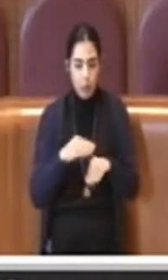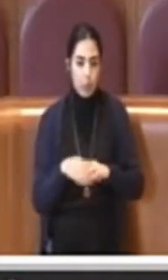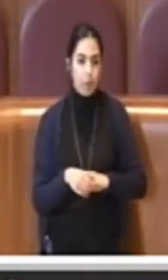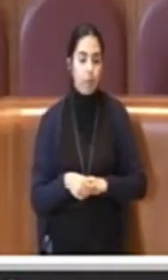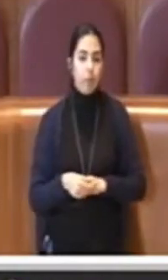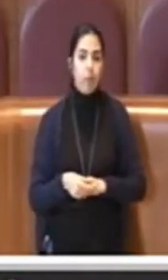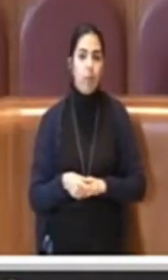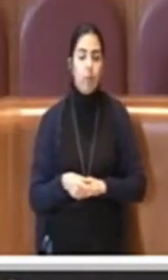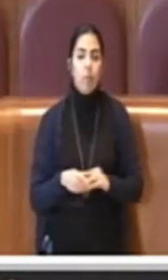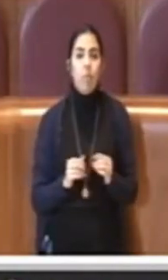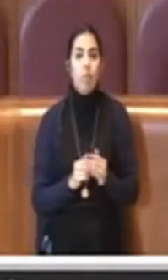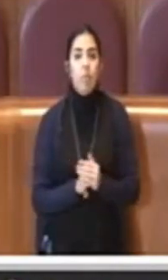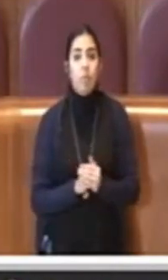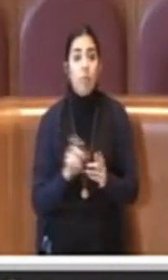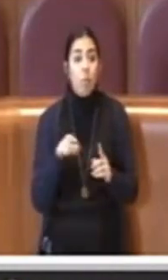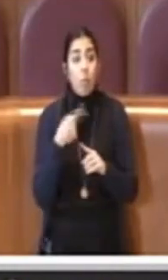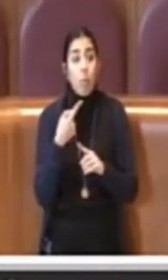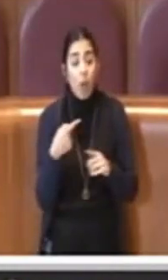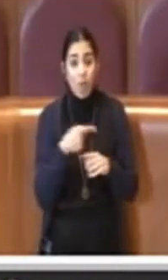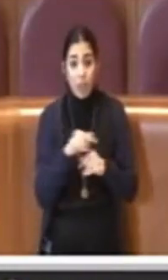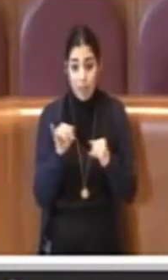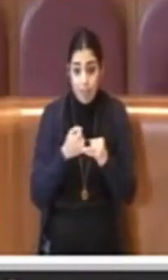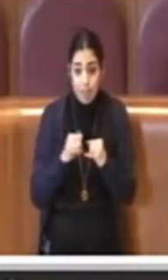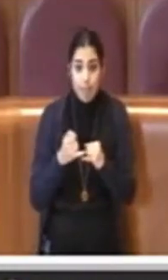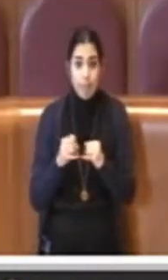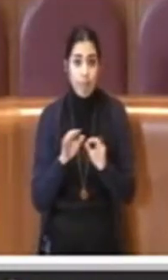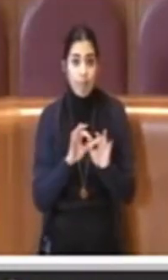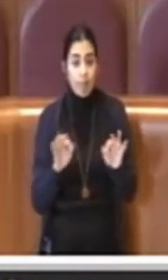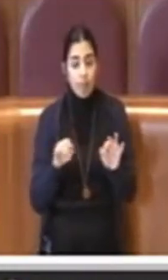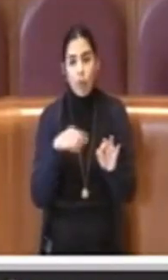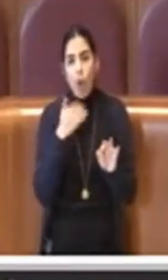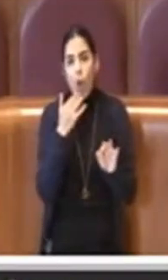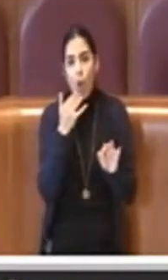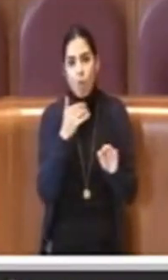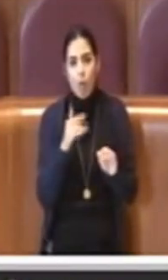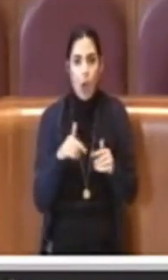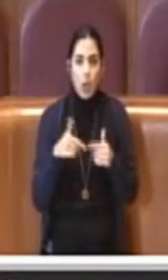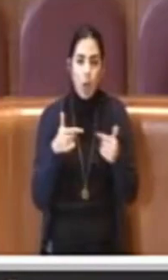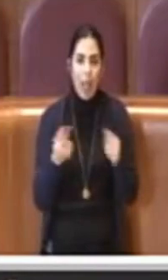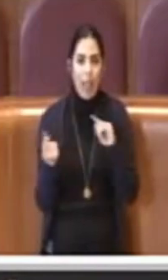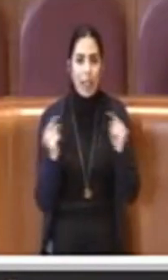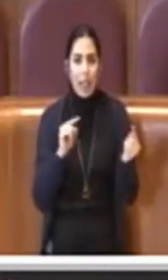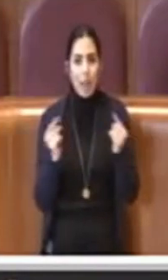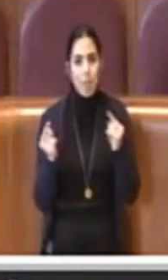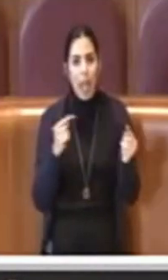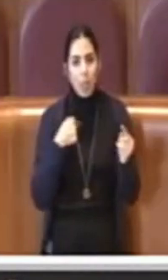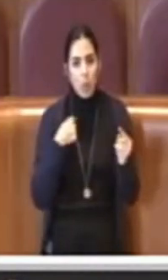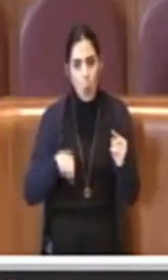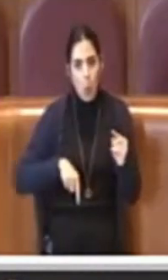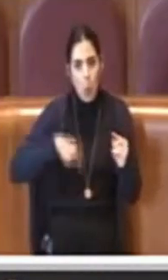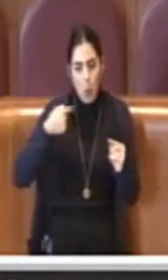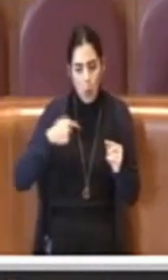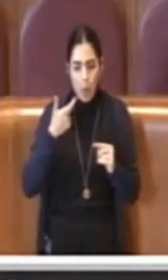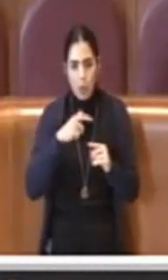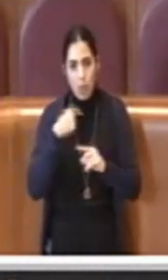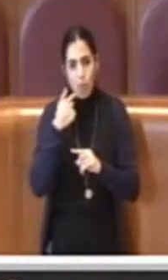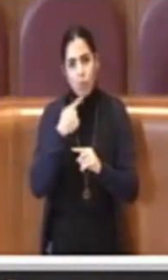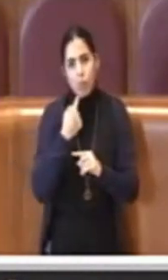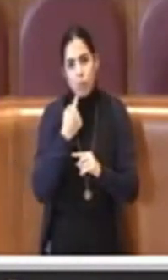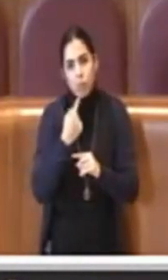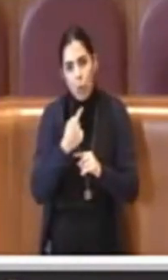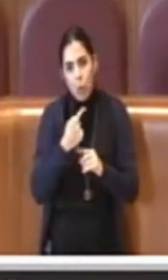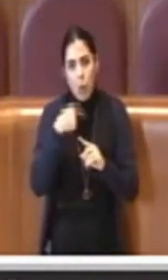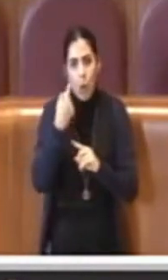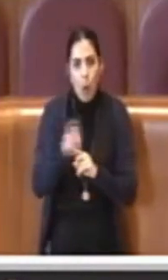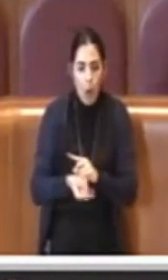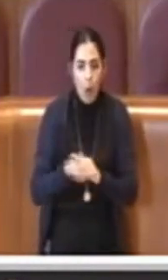Entrando poi nel merito di alcuni aspetti senza togliere tempo poi al dibattito perché volevo successivamente intervenire avendo presentato